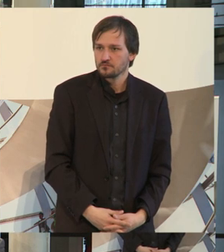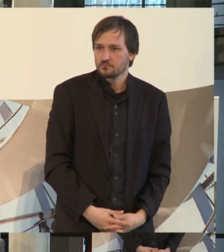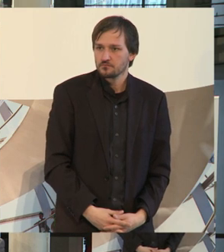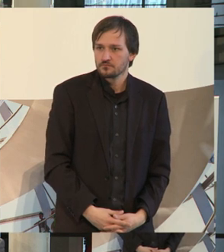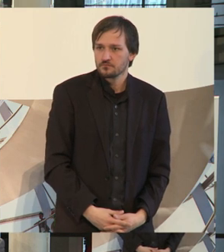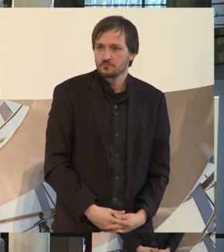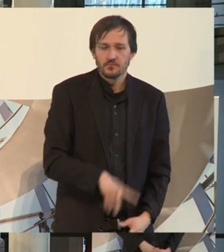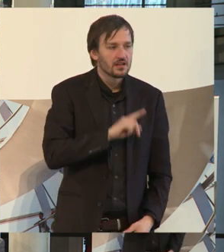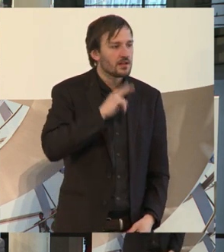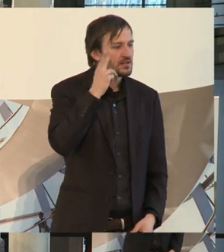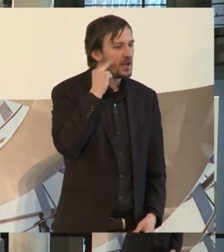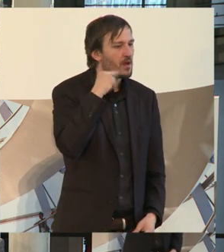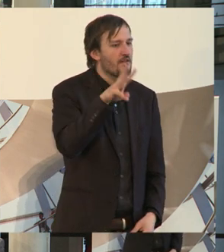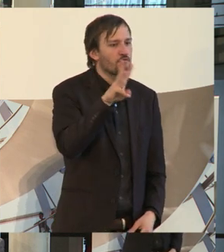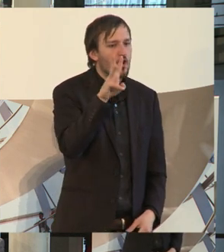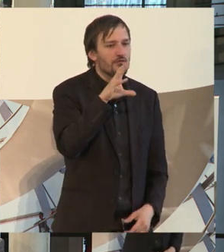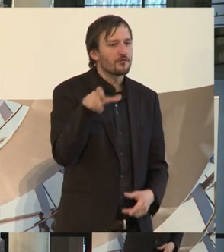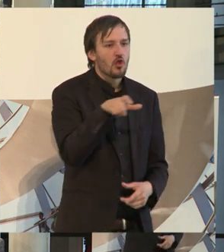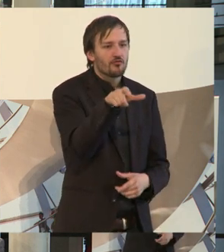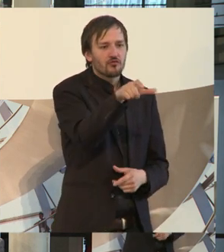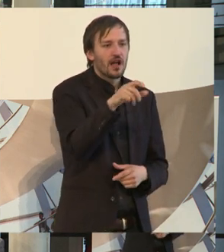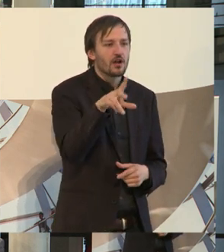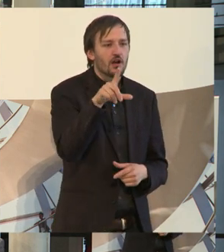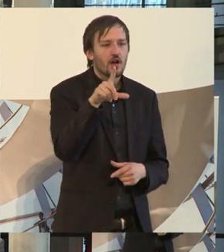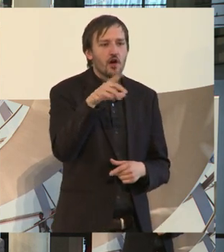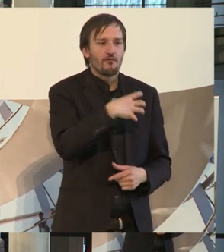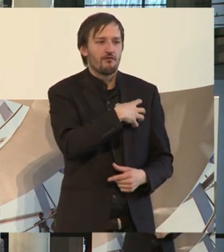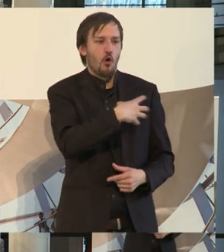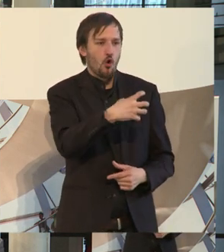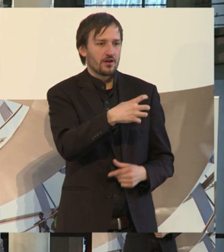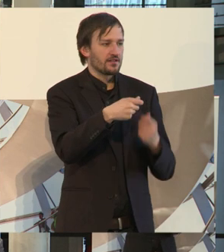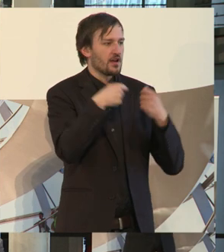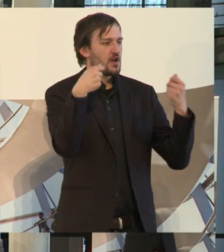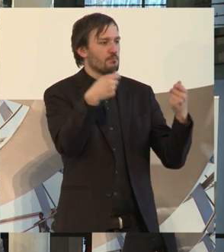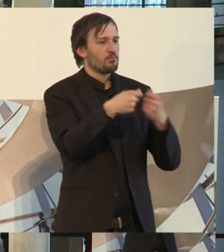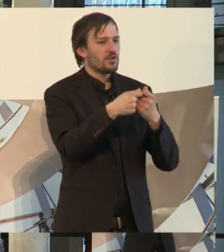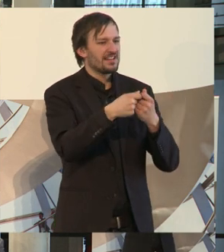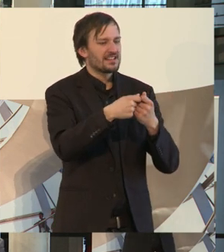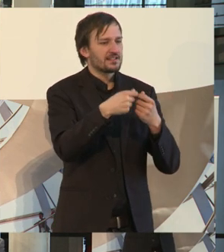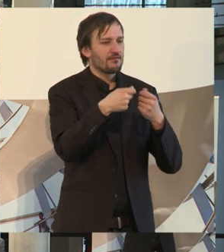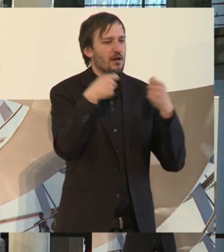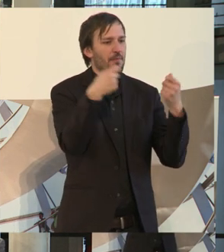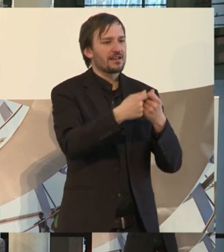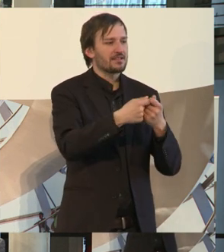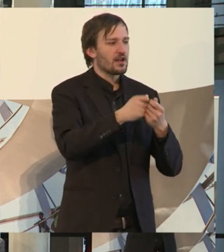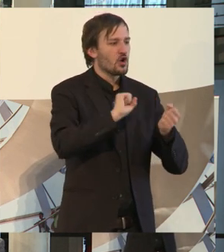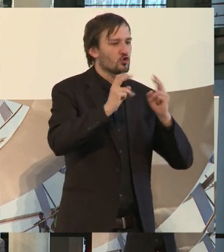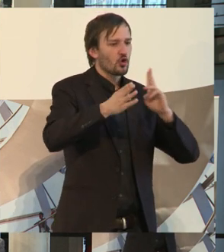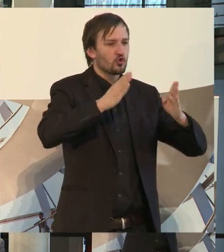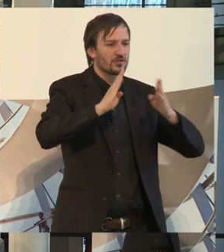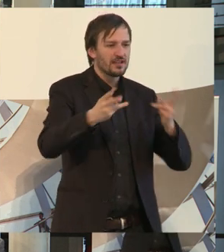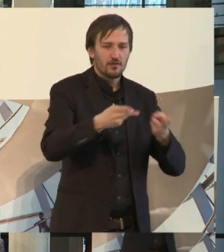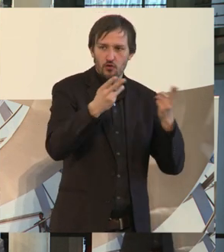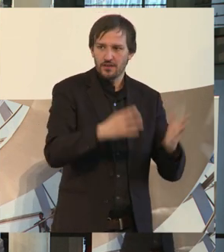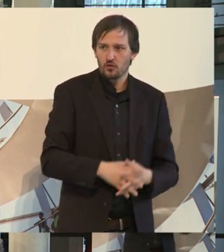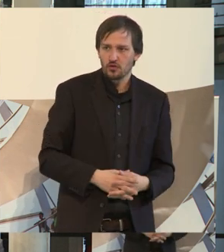Ja, ich bin Wolfgang Vogt, Bundesverband Konduktive Förderung nach Pettö. Einige gute Beispiele haben ja